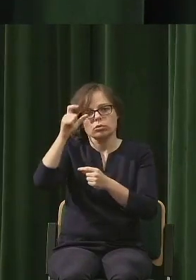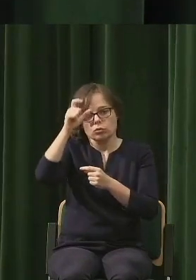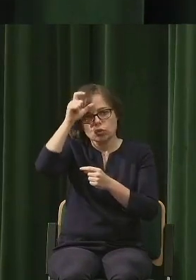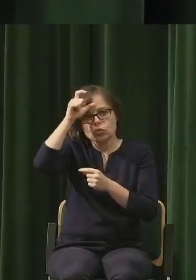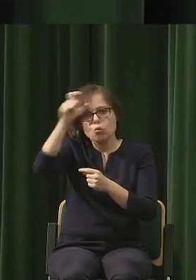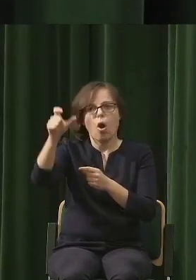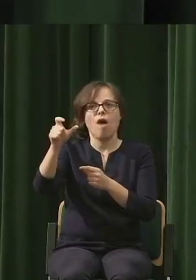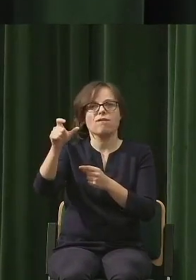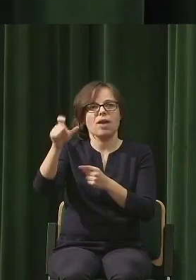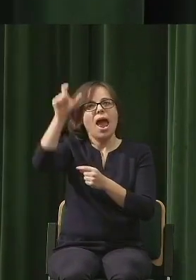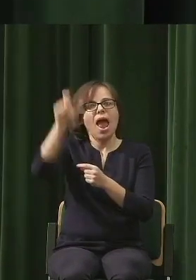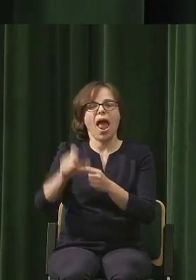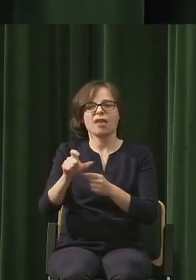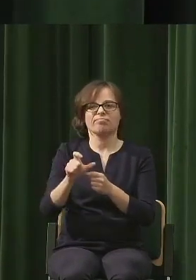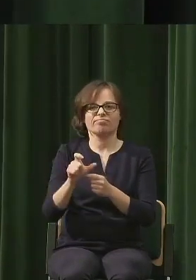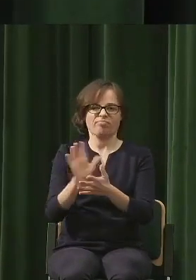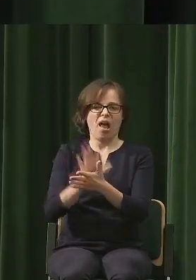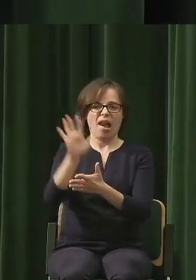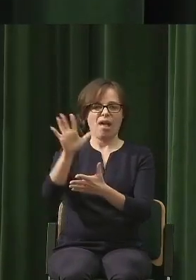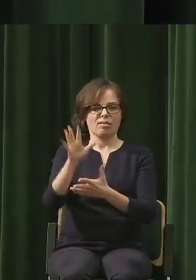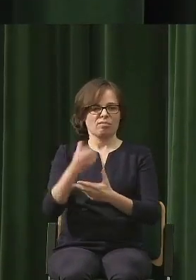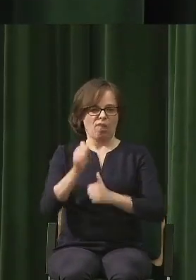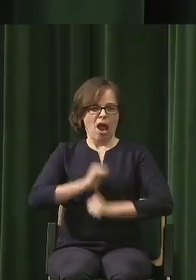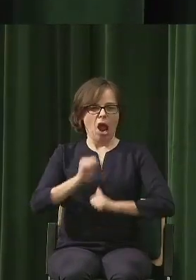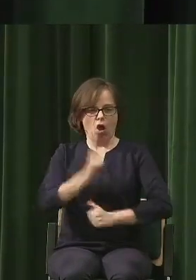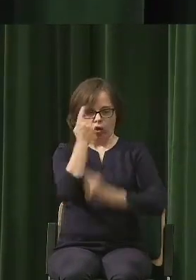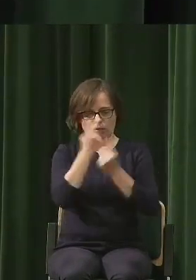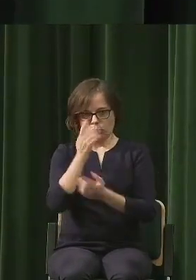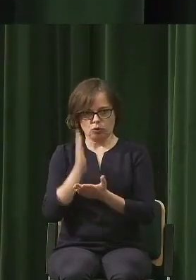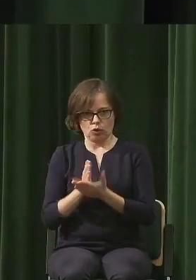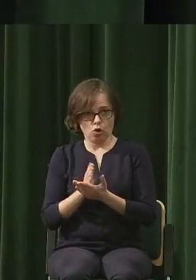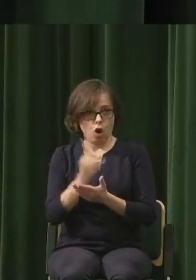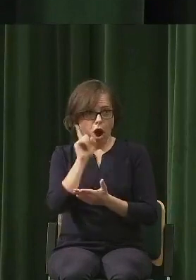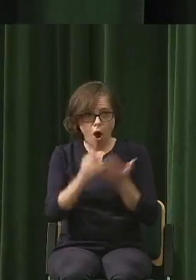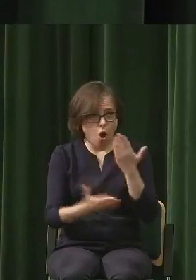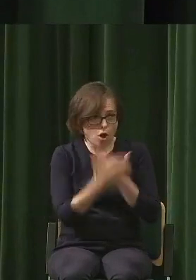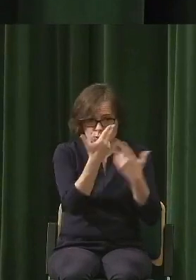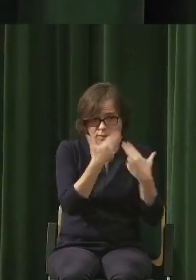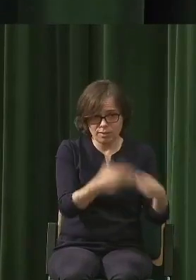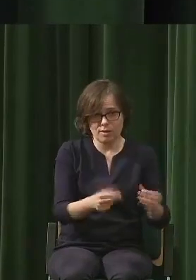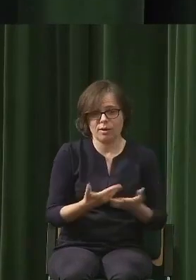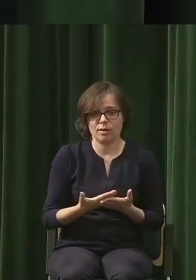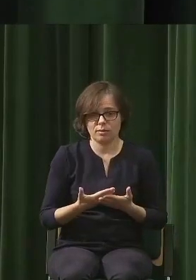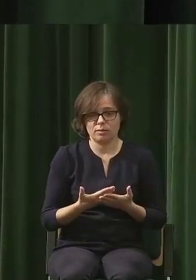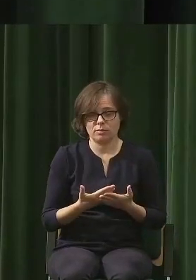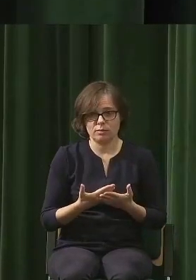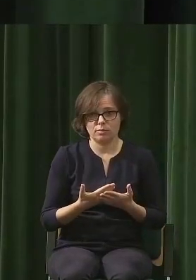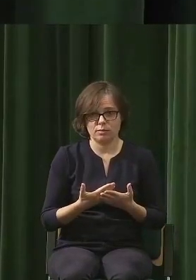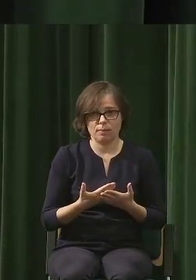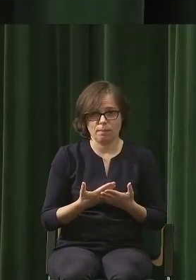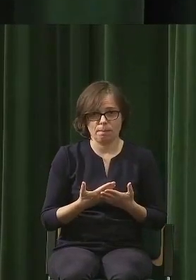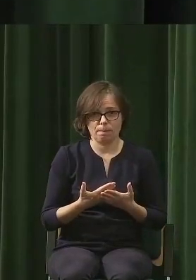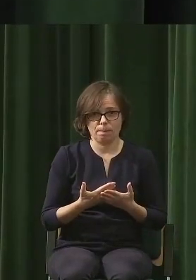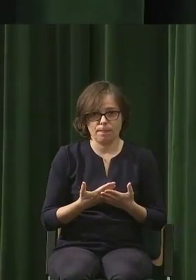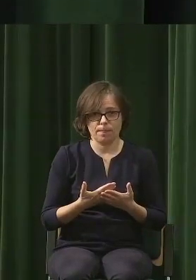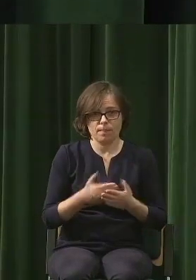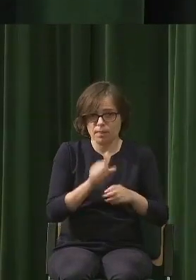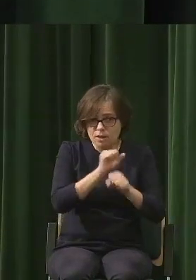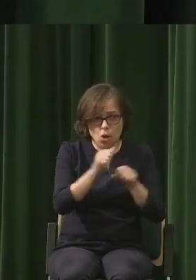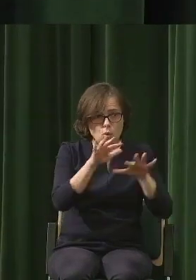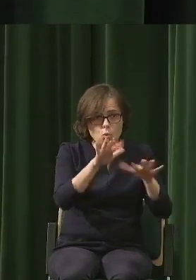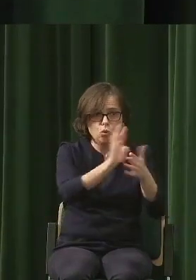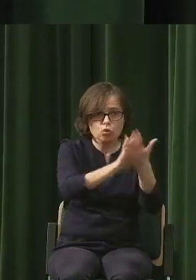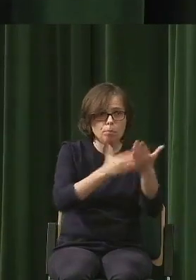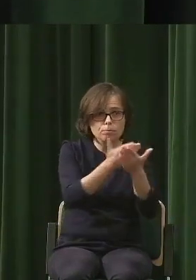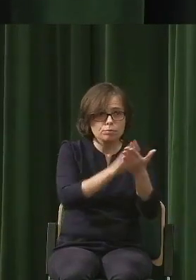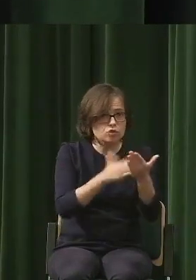egoistą tak naprawdę. Okazuje się, że no spektakularne przykłady daje właśnie całkowicie jakby podważające ten